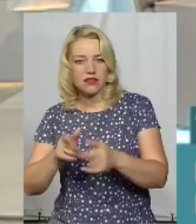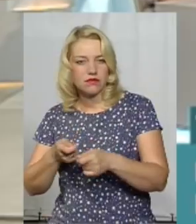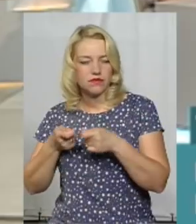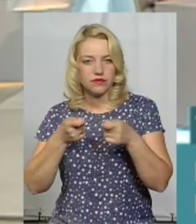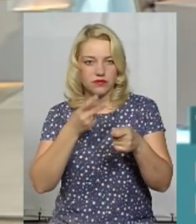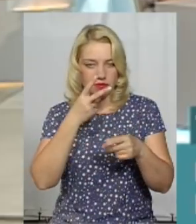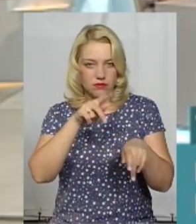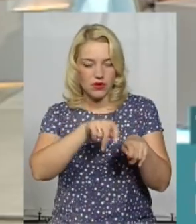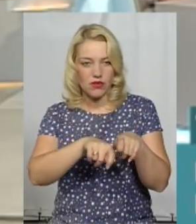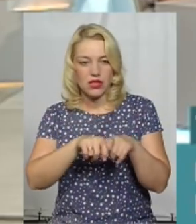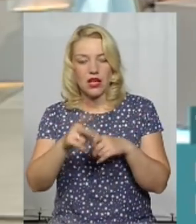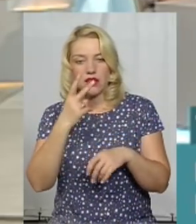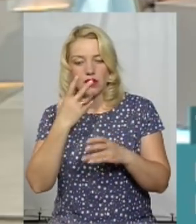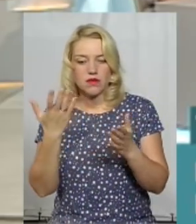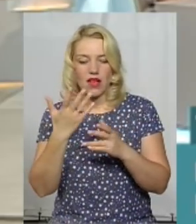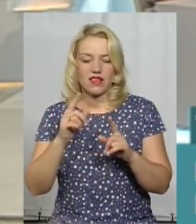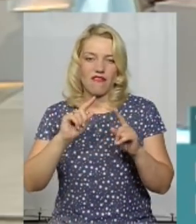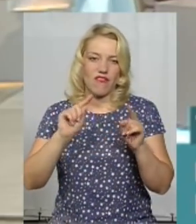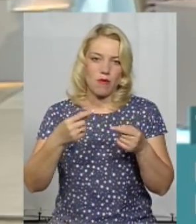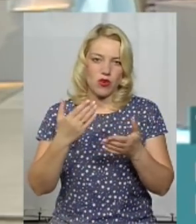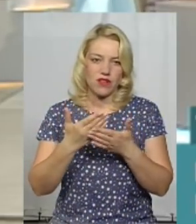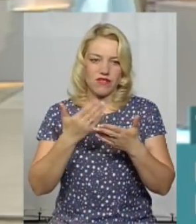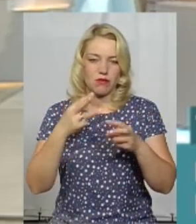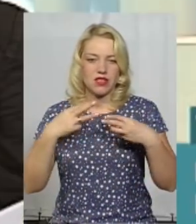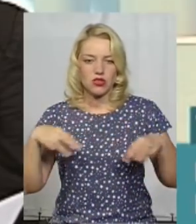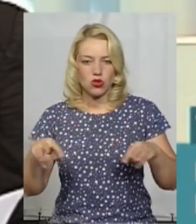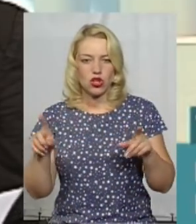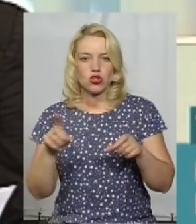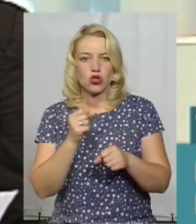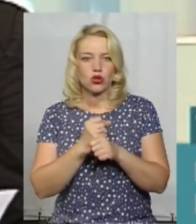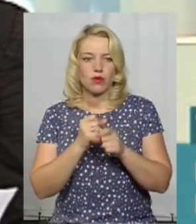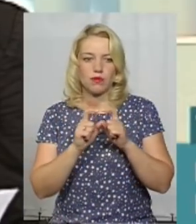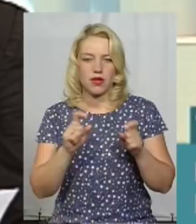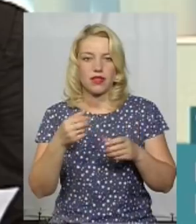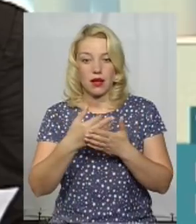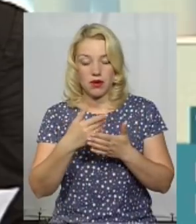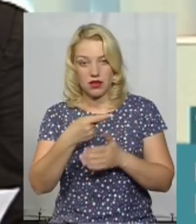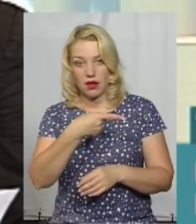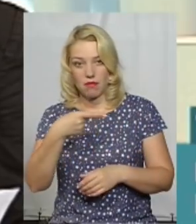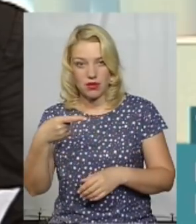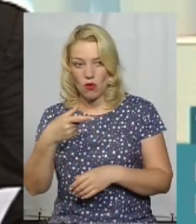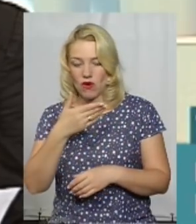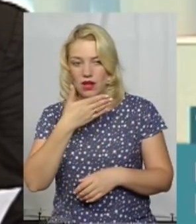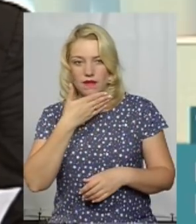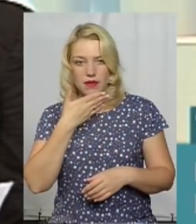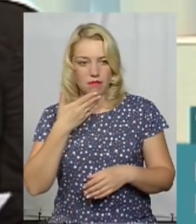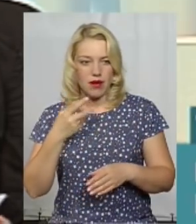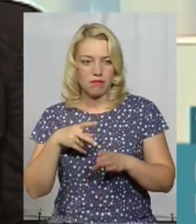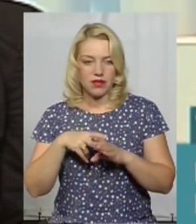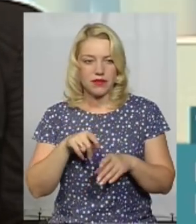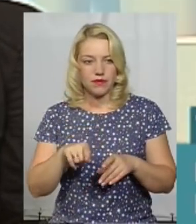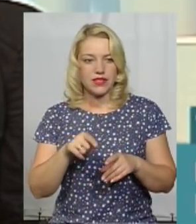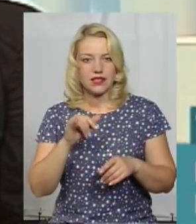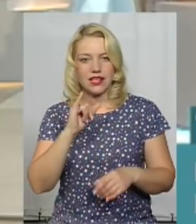які вимоги ставить міністерство. Що та чи інша установа зробила. На першому поверсі не мають непереселені люди. Це є